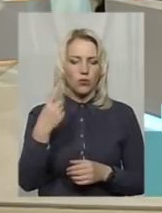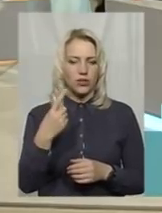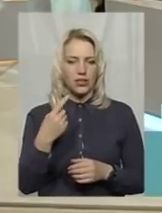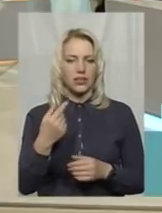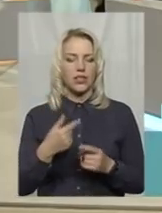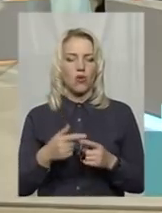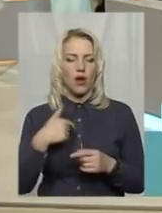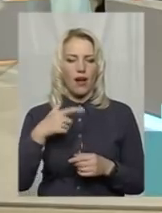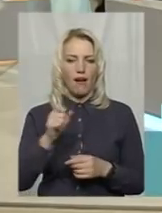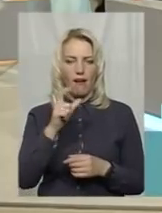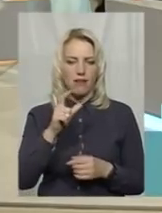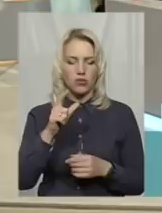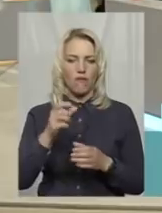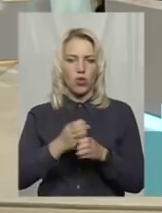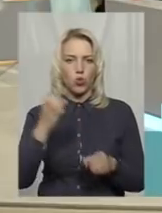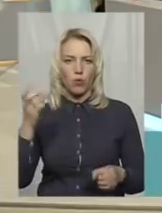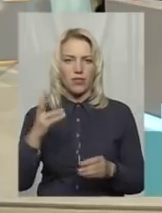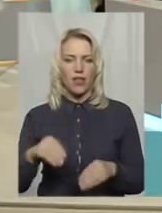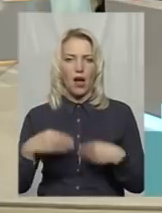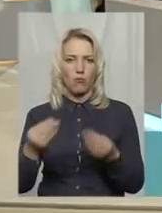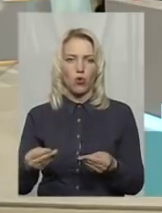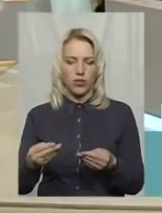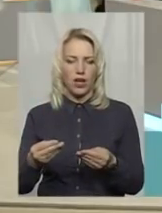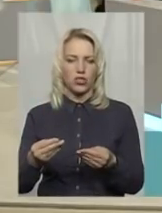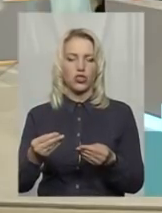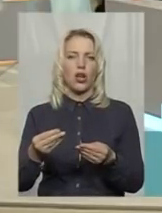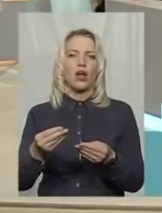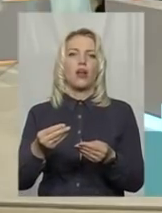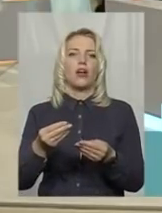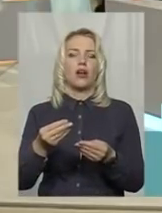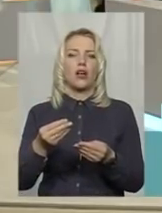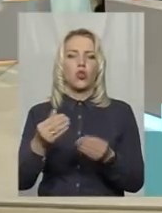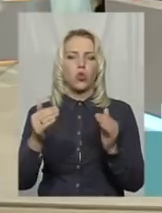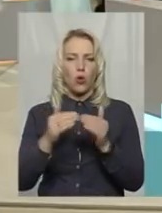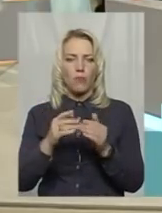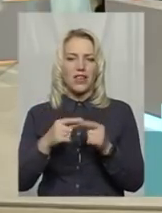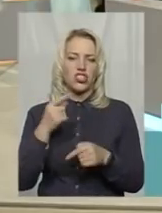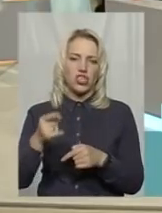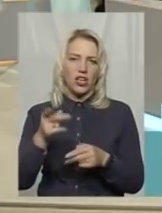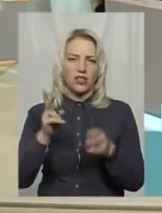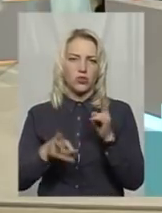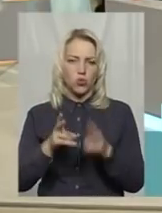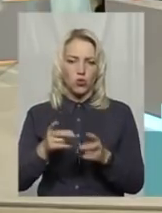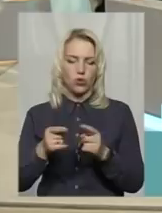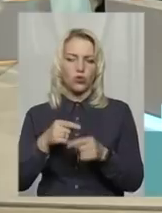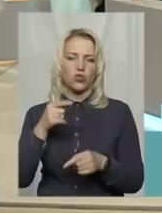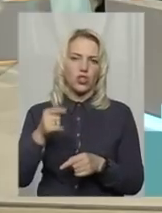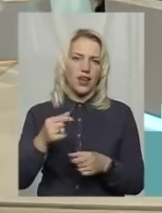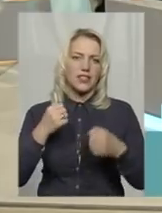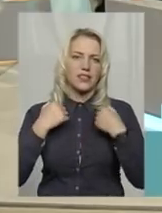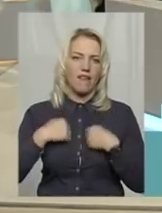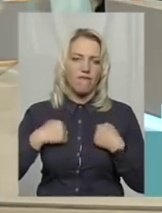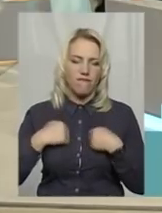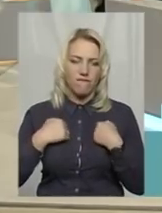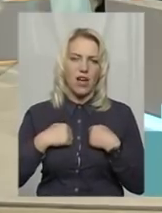строба на подачу вдома, через перебор, через кухню, через ванну. Безопасно це чи небезопасно? От я